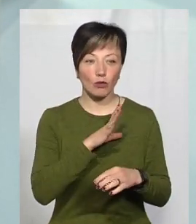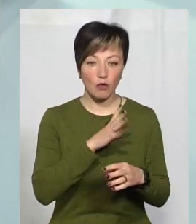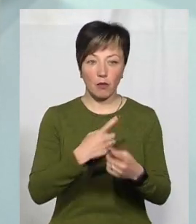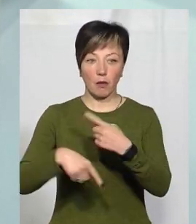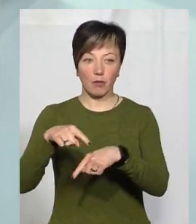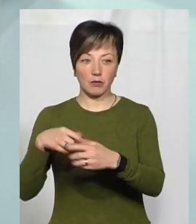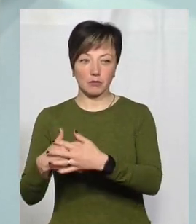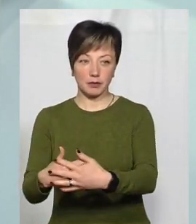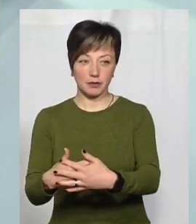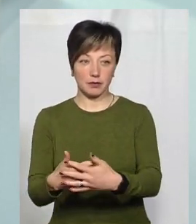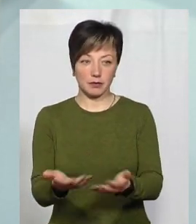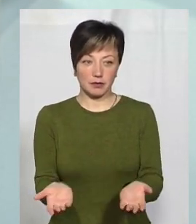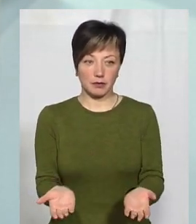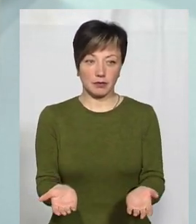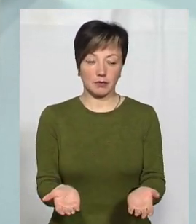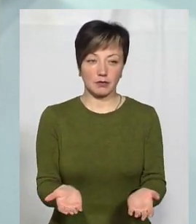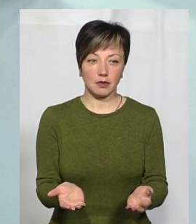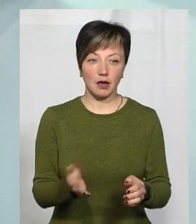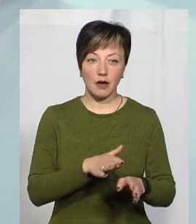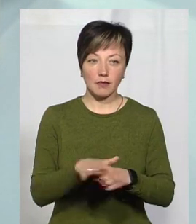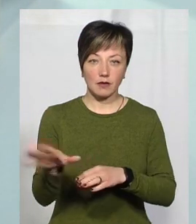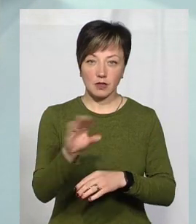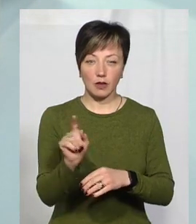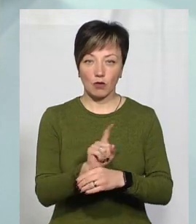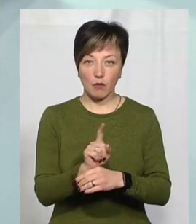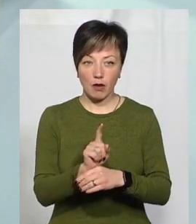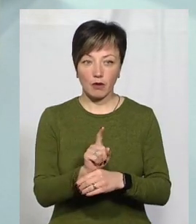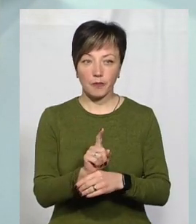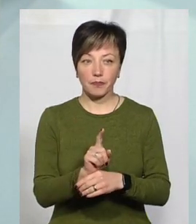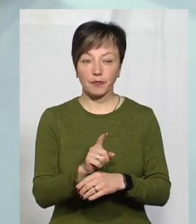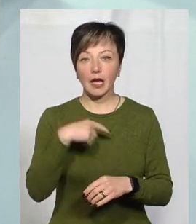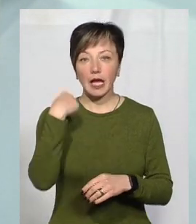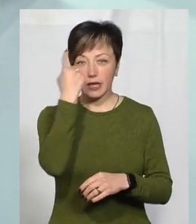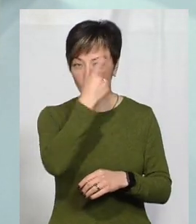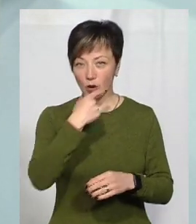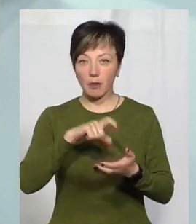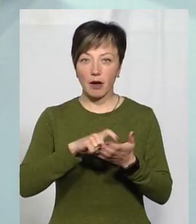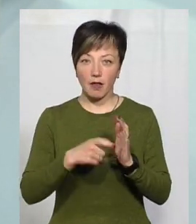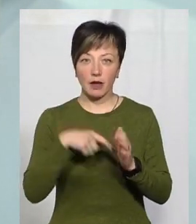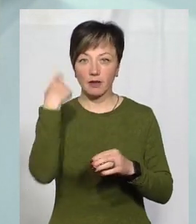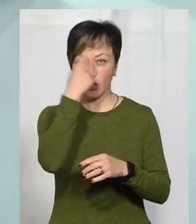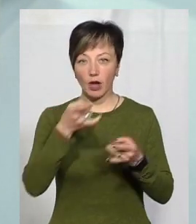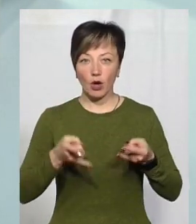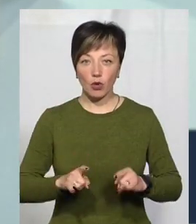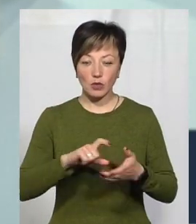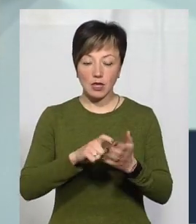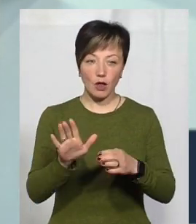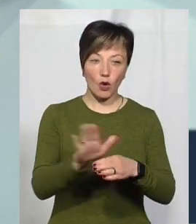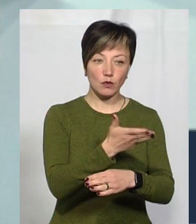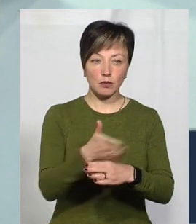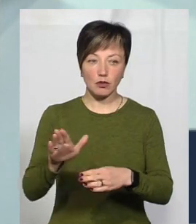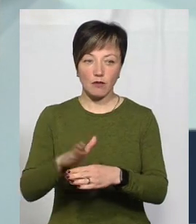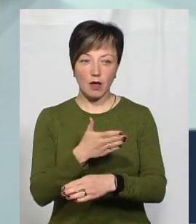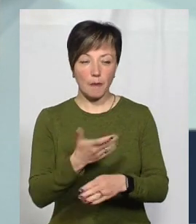Партнер прийде в відділення, де абсолютно все нормально. Індивідуальні палати, індивідуальні роззали, все ми розмежували